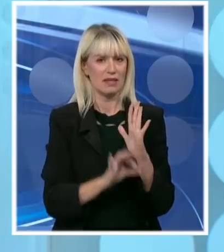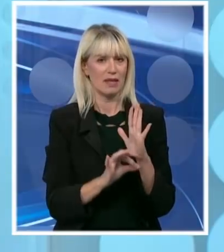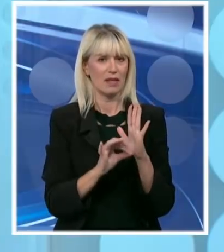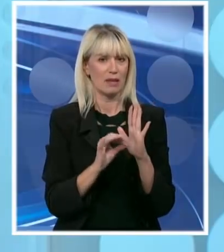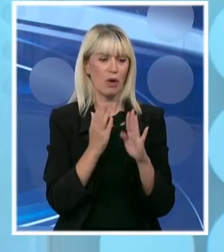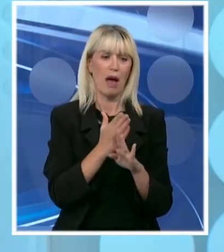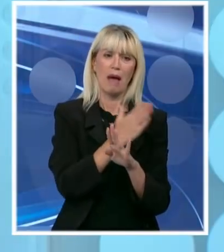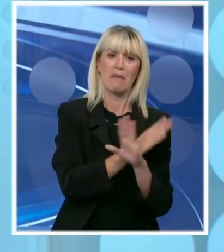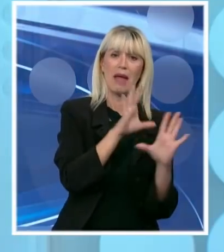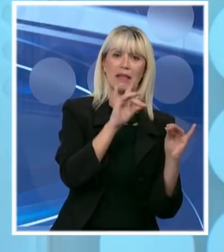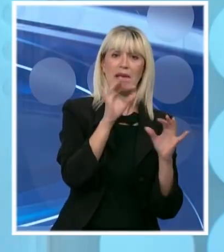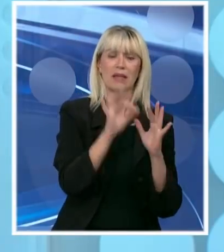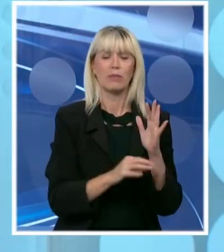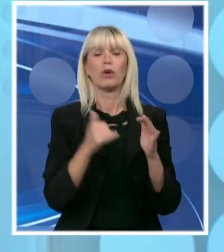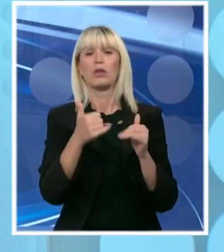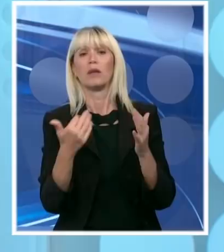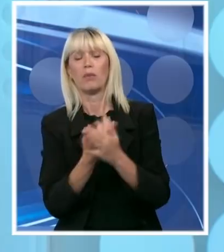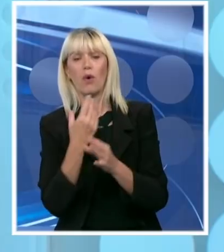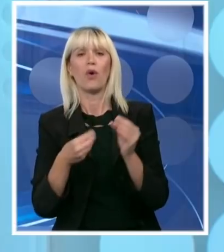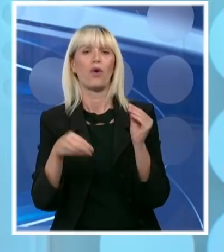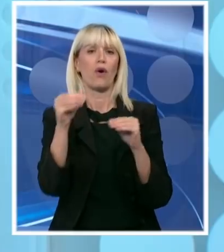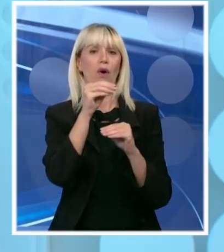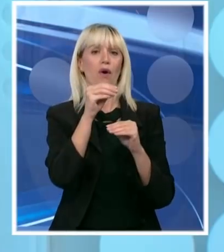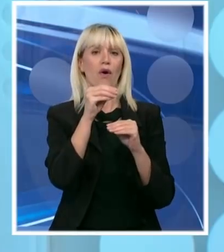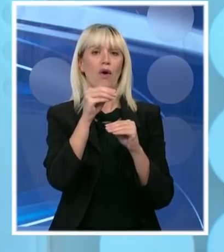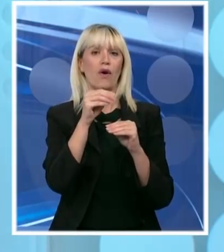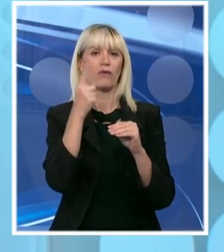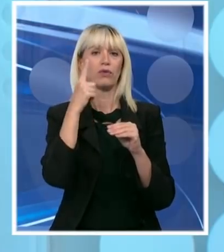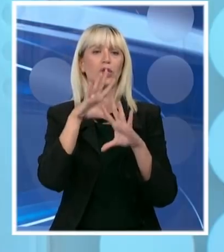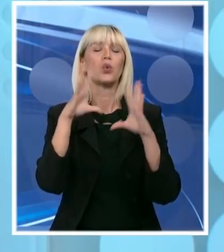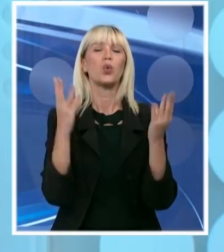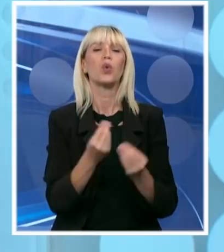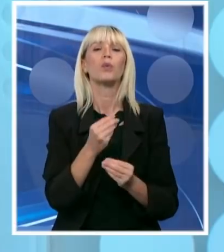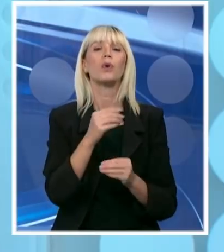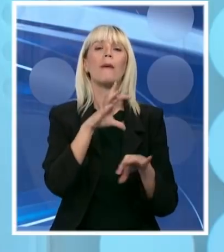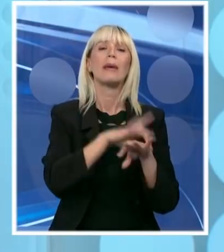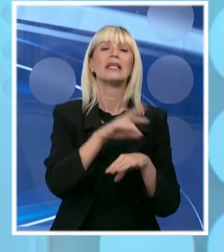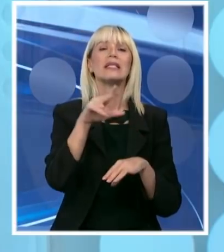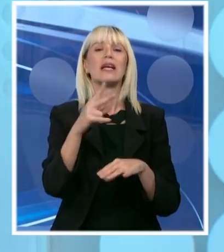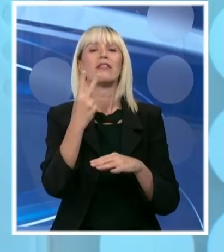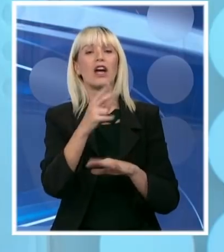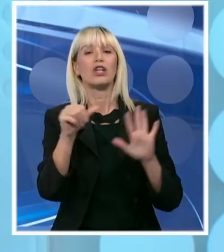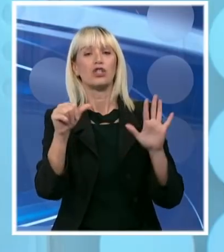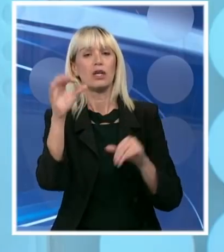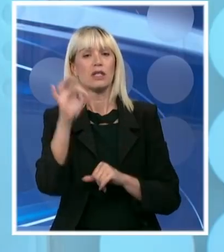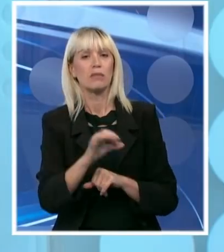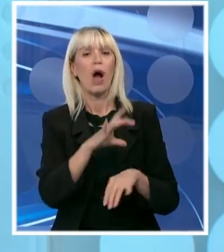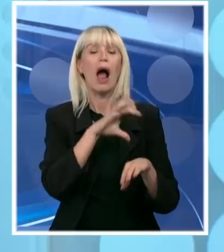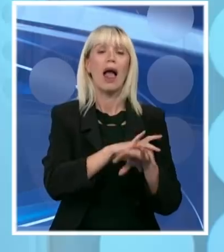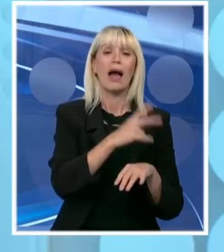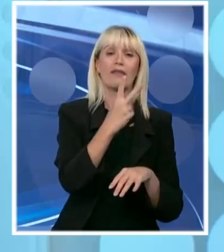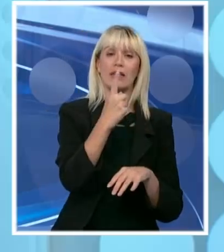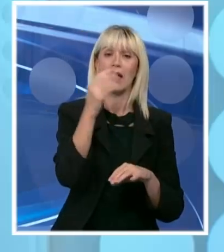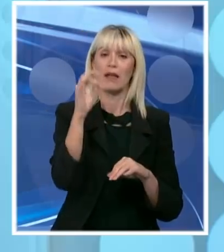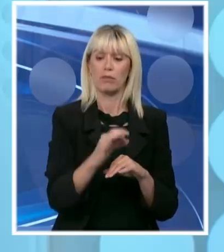za lekare i medicinske sestre. Kumulativno za sestre 26,5% za lekare 21%. Dakle, samo u